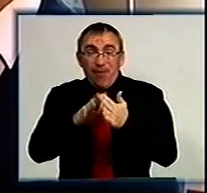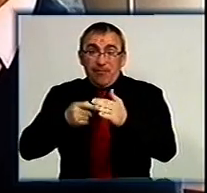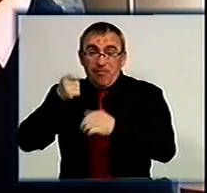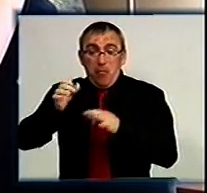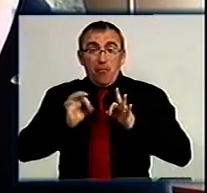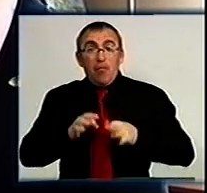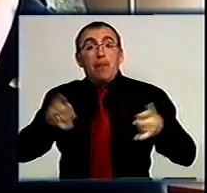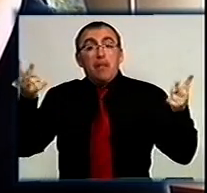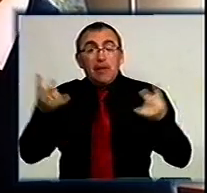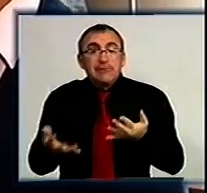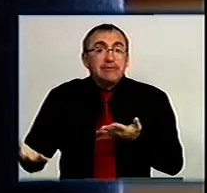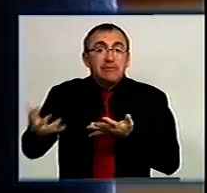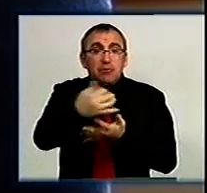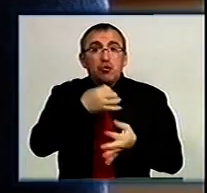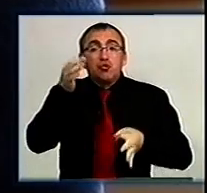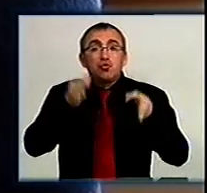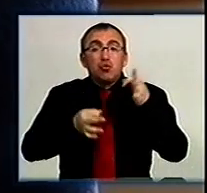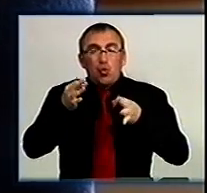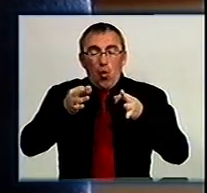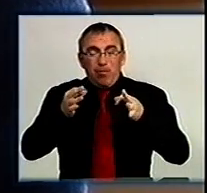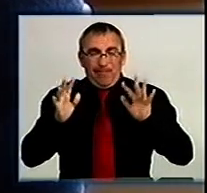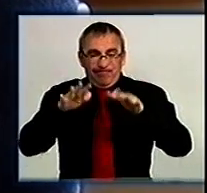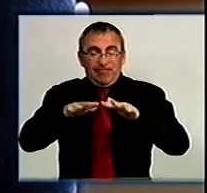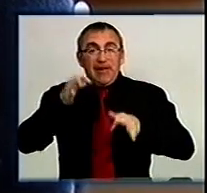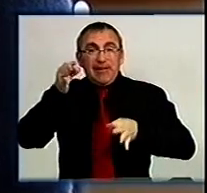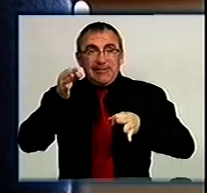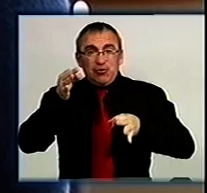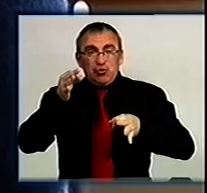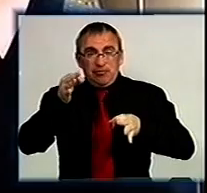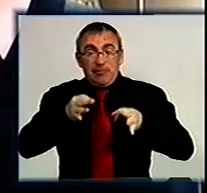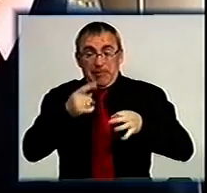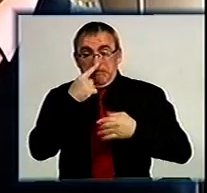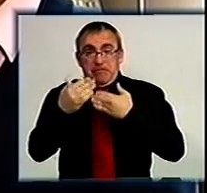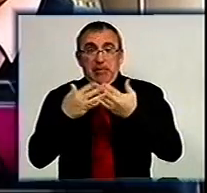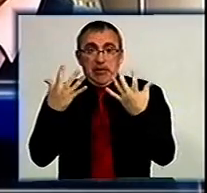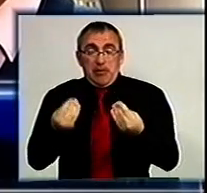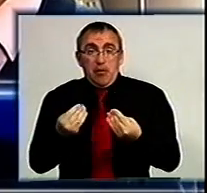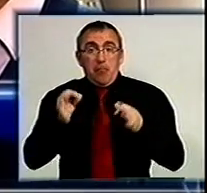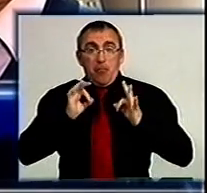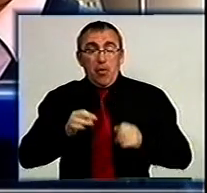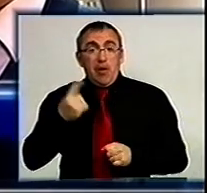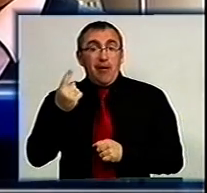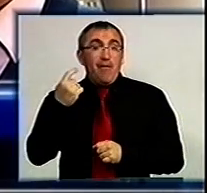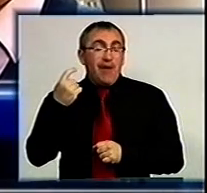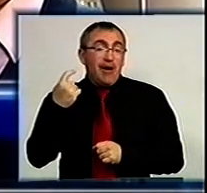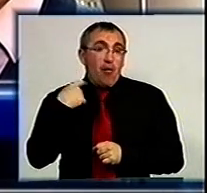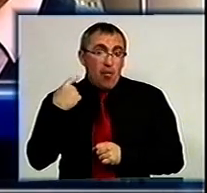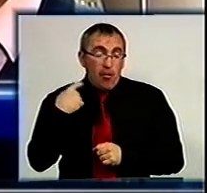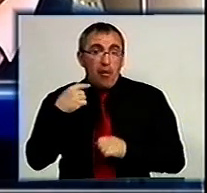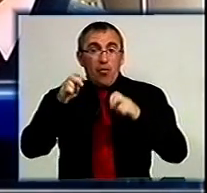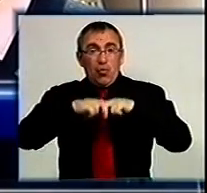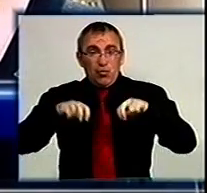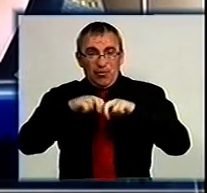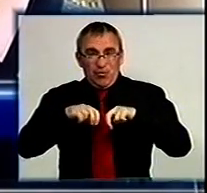прокуратури, необхідно зібрати судове засідання. Воно має відбутись найближчими днями. Прокуратура Кировоградської області завершена досудове розслідування